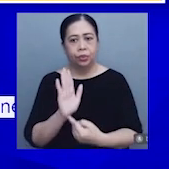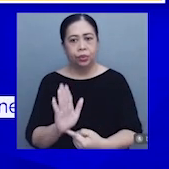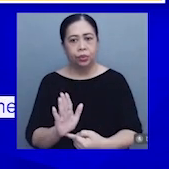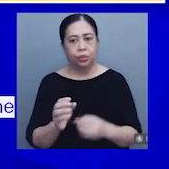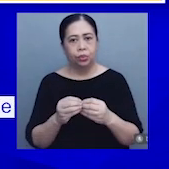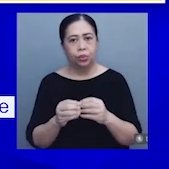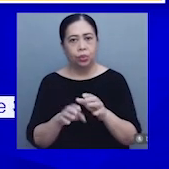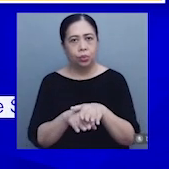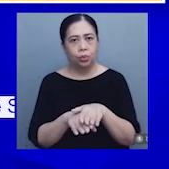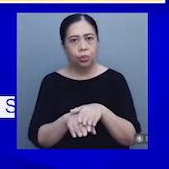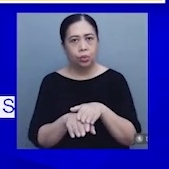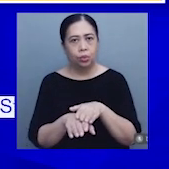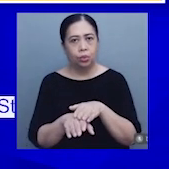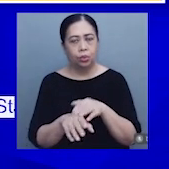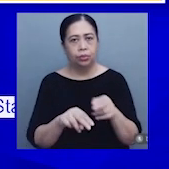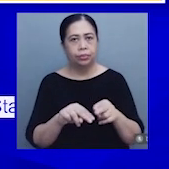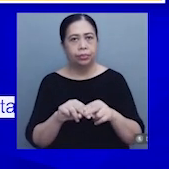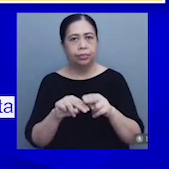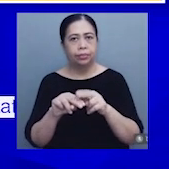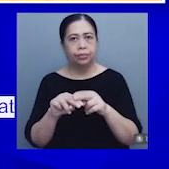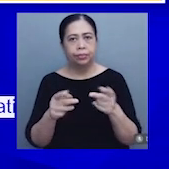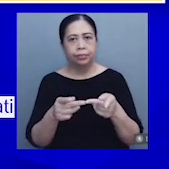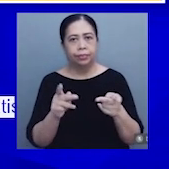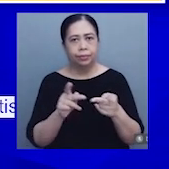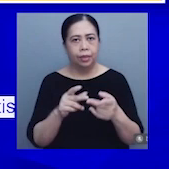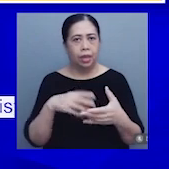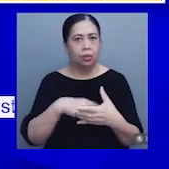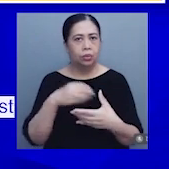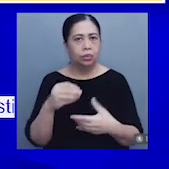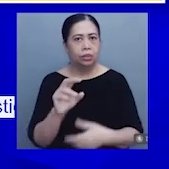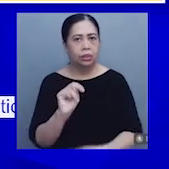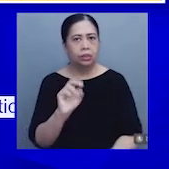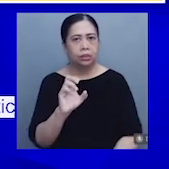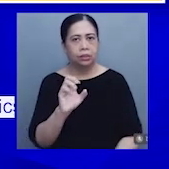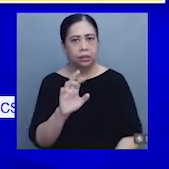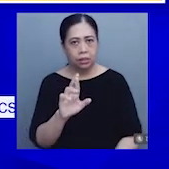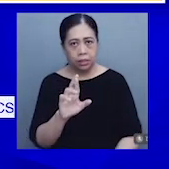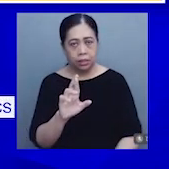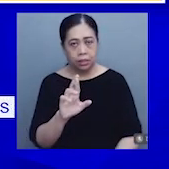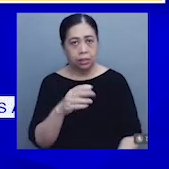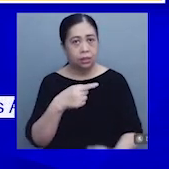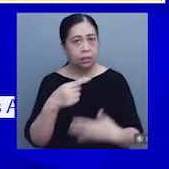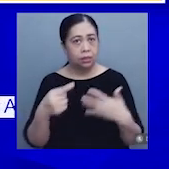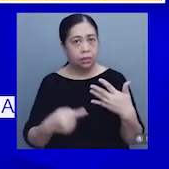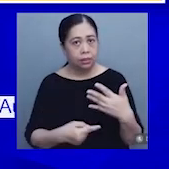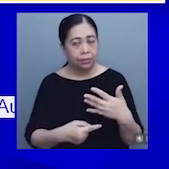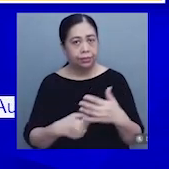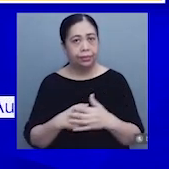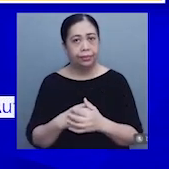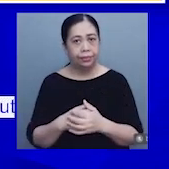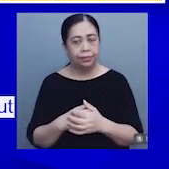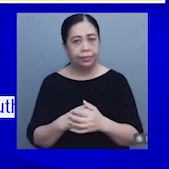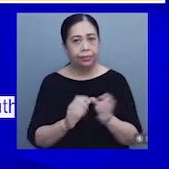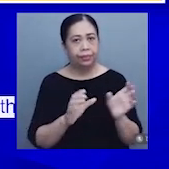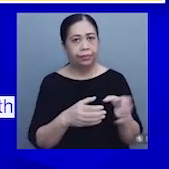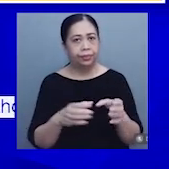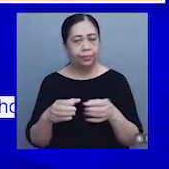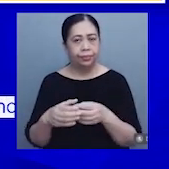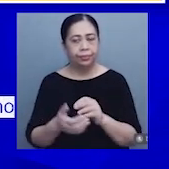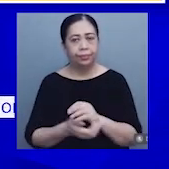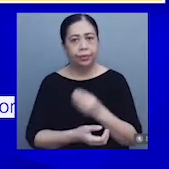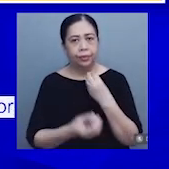mabagal na pagtaas ng presyo sa mga lugar sa labas ng National Capital Region ang mga sumusunod na pangkat ng pagkain.